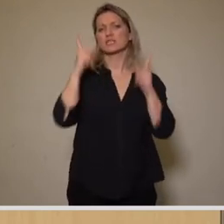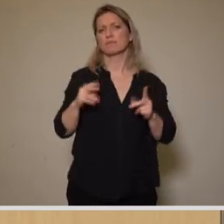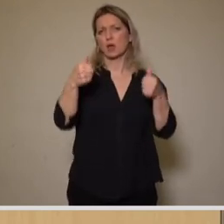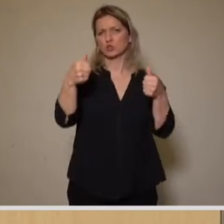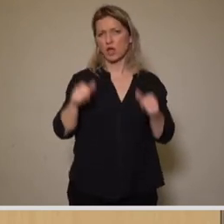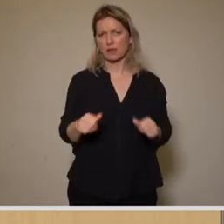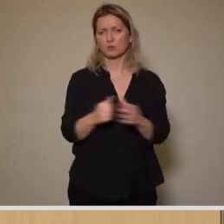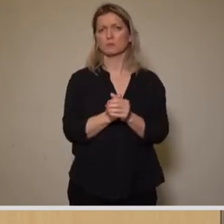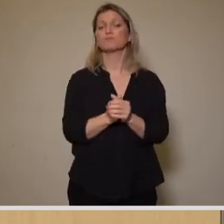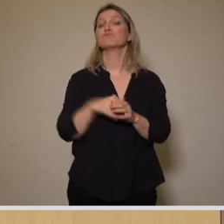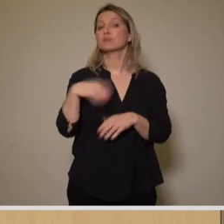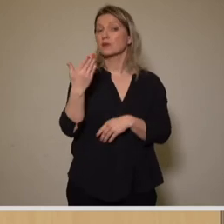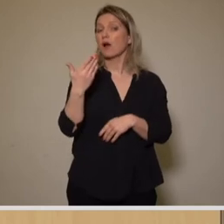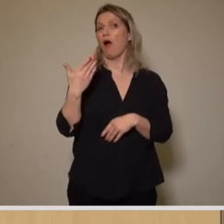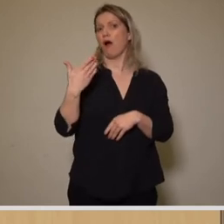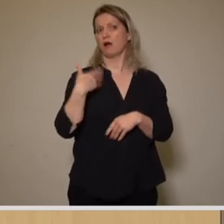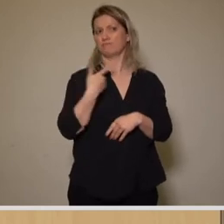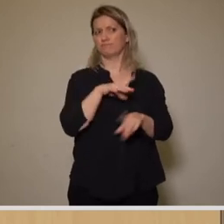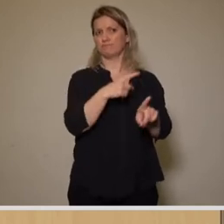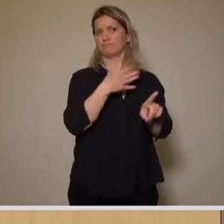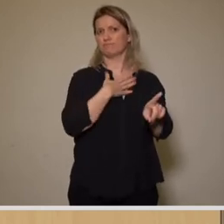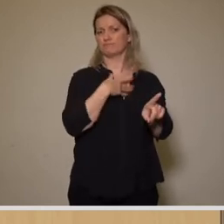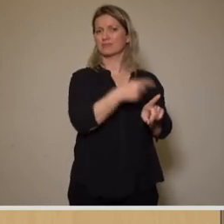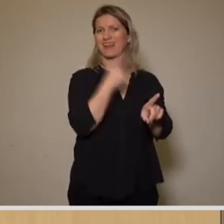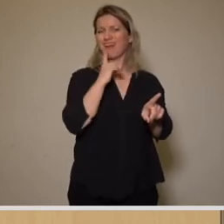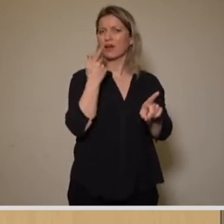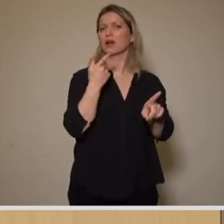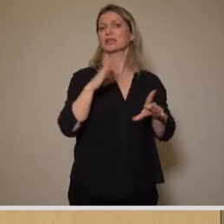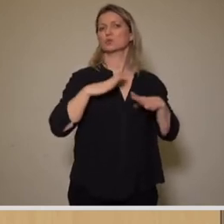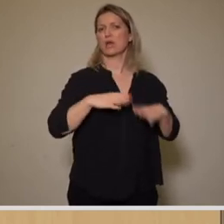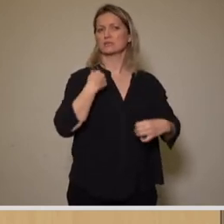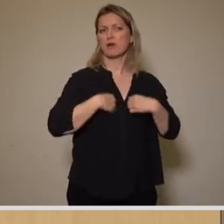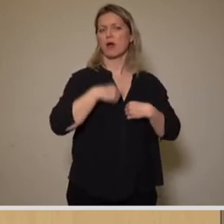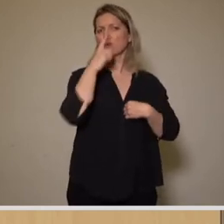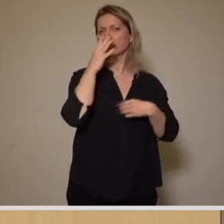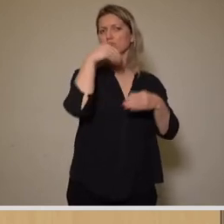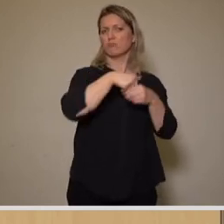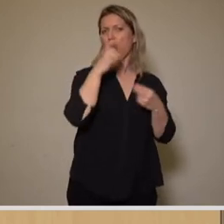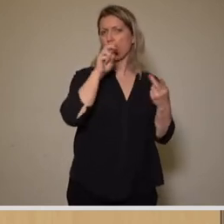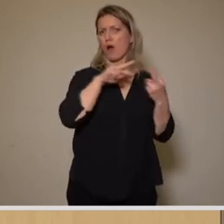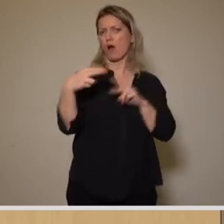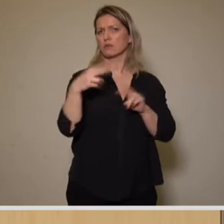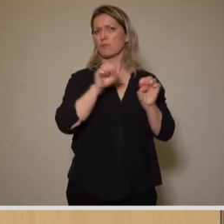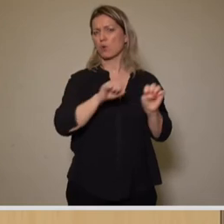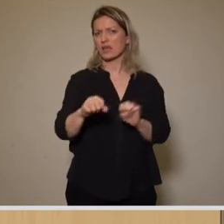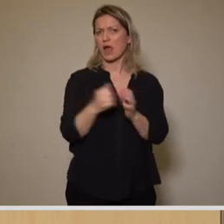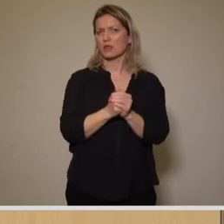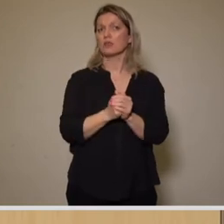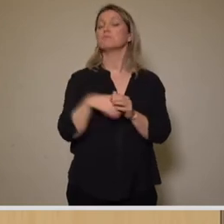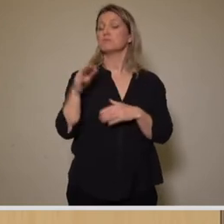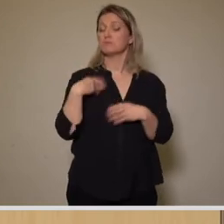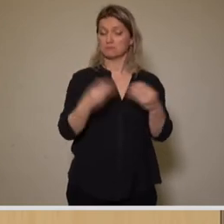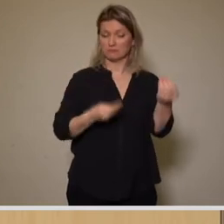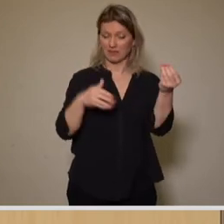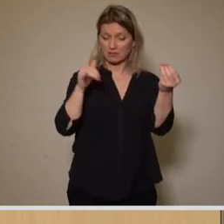Vorzugsvariante Gesundheitsbad beziehungsweise mit alternativen Möglichkeiten. Es gab einen verbliebenen Bieter und nun eine Vorlage der